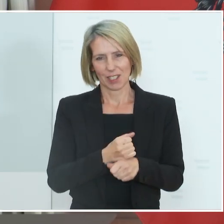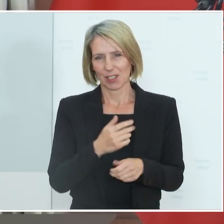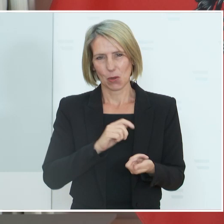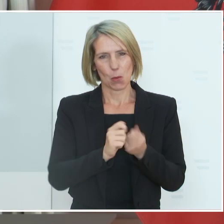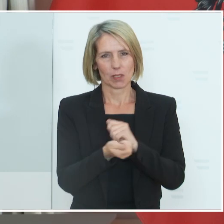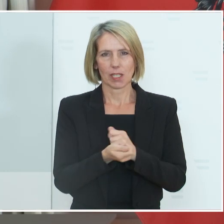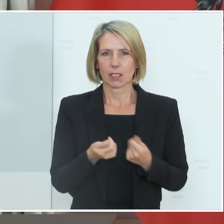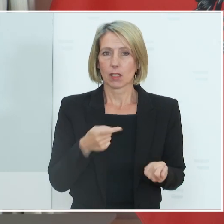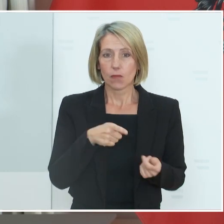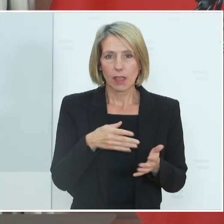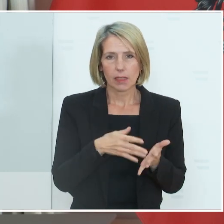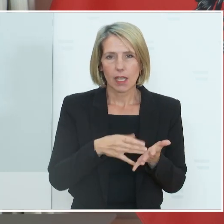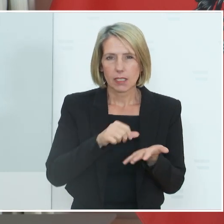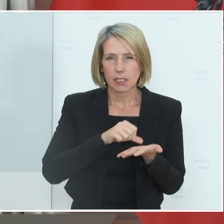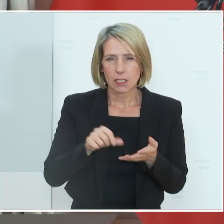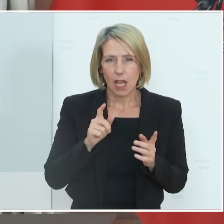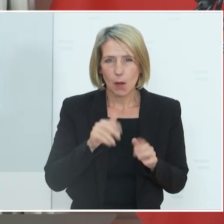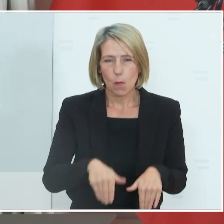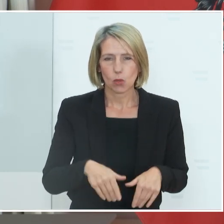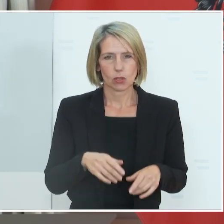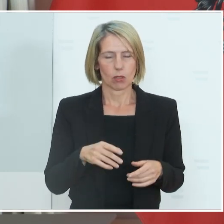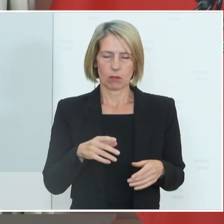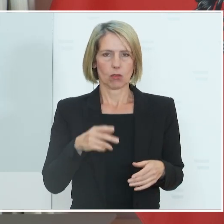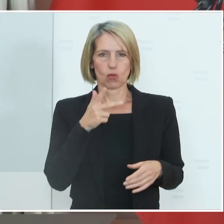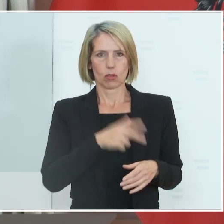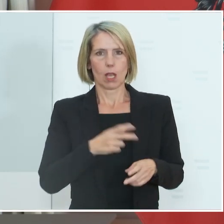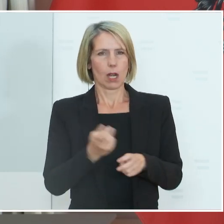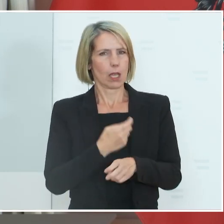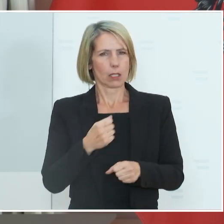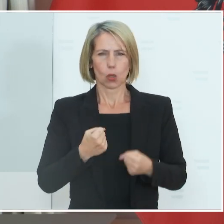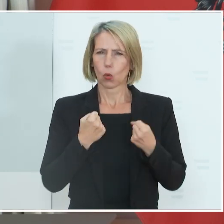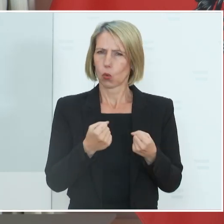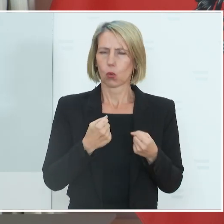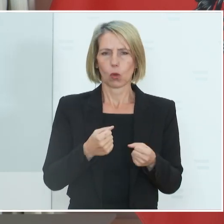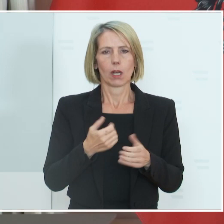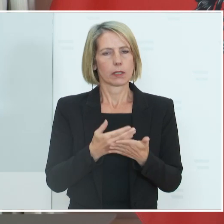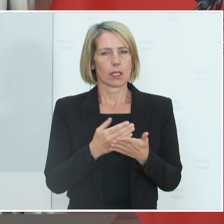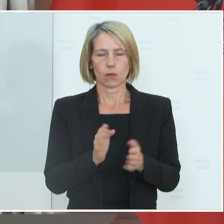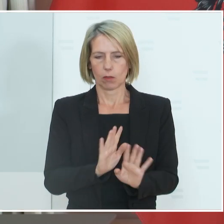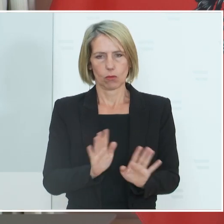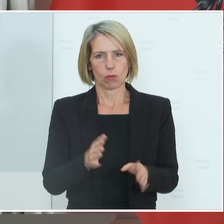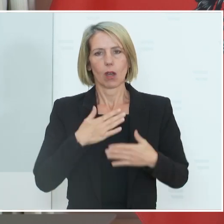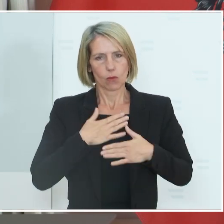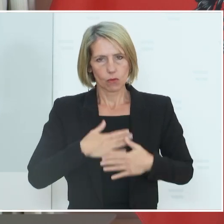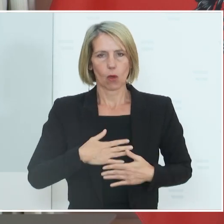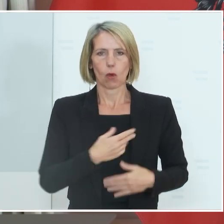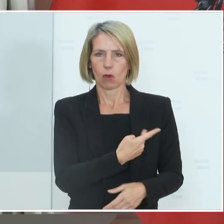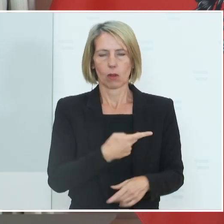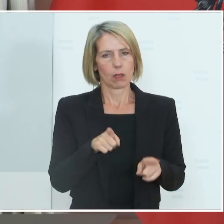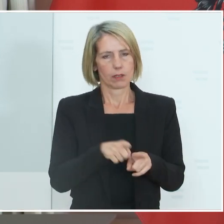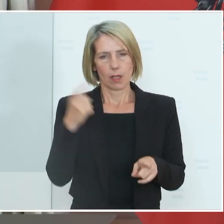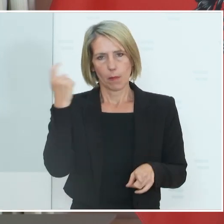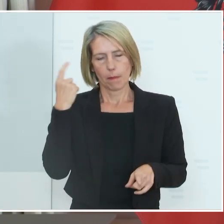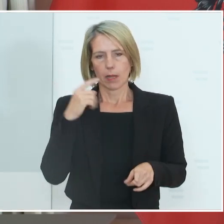hätte, hätte das zu sozialen Härten geführt. Ich bin deshalb sehr froh, dass wir das sehr früh ausgeschlossen haben und gesagt haben, bis auf Weiteres bleiben die Tests